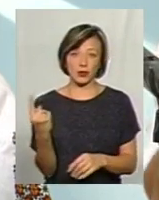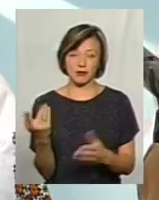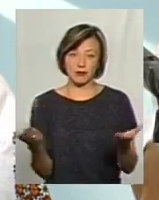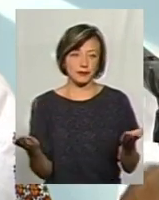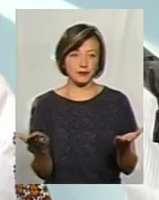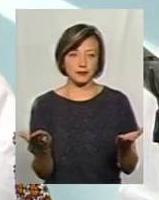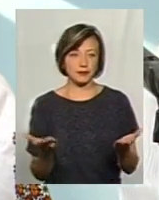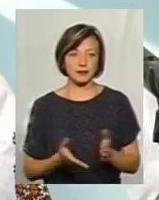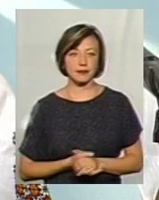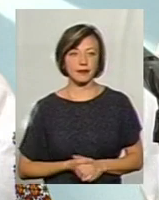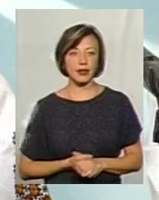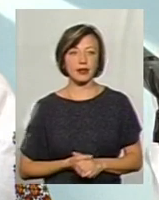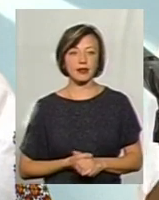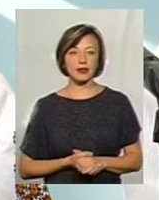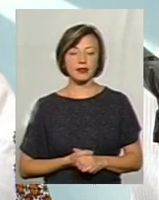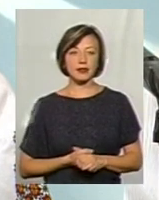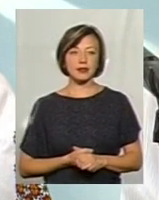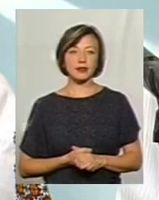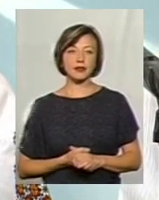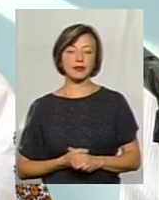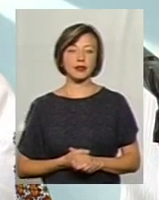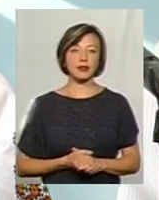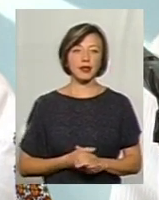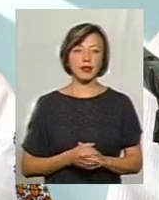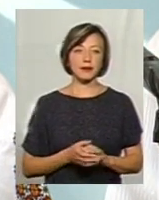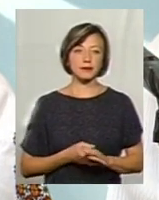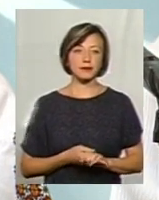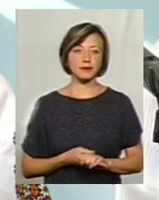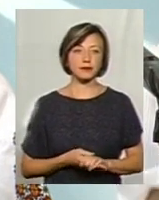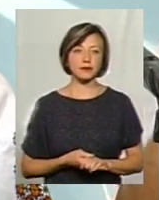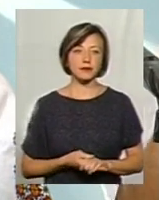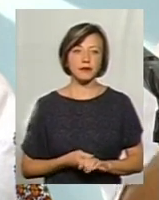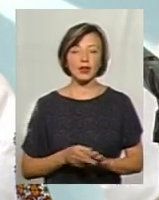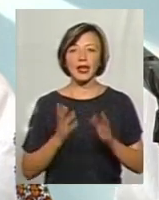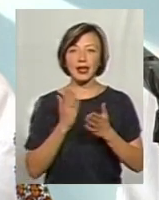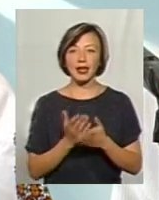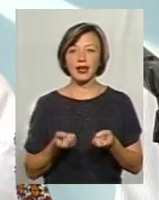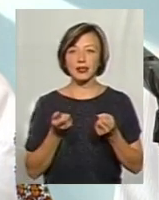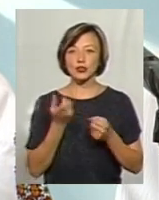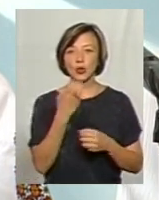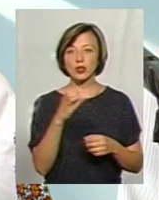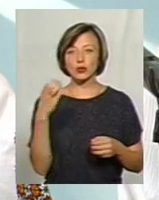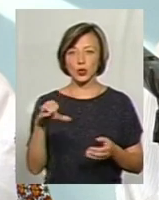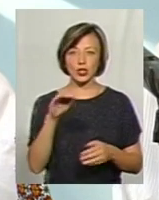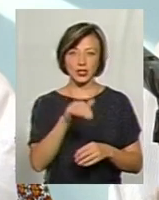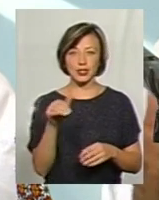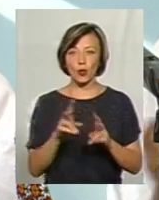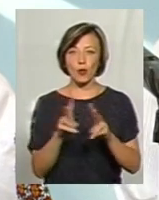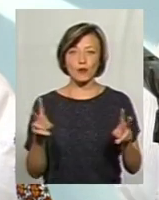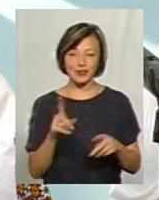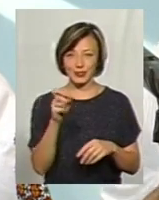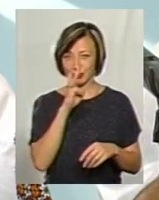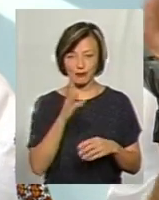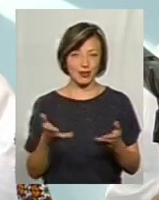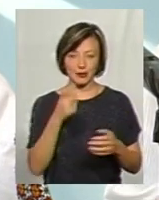там, ми знаємо, там кілька таких зарплатних проєктів, незрозуміло кому і за що. От, по сотні, сотні тисяч, значить, але,